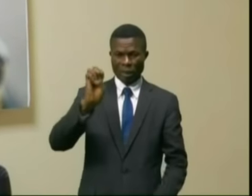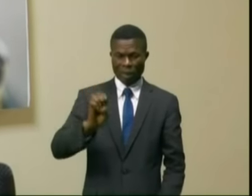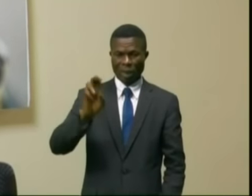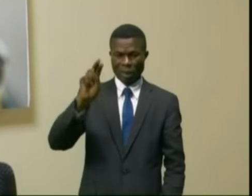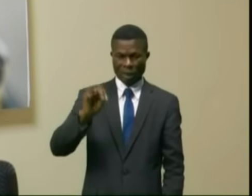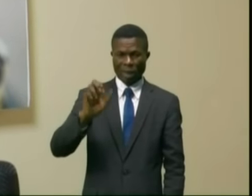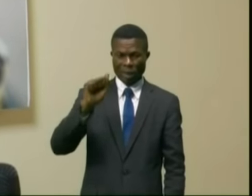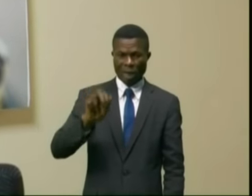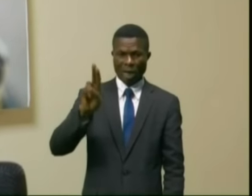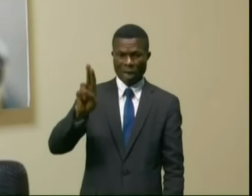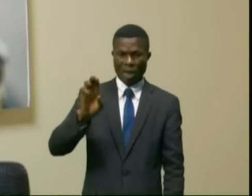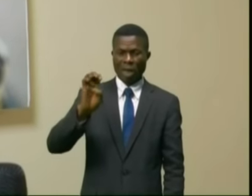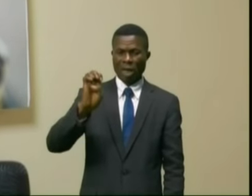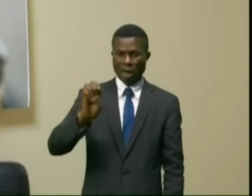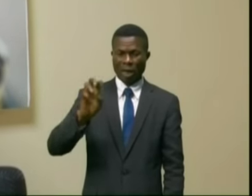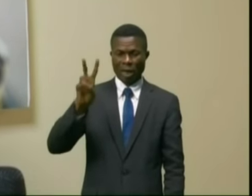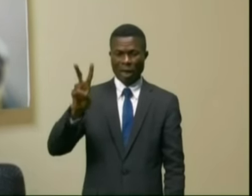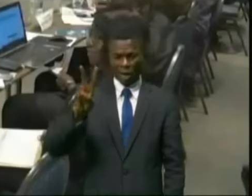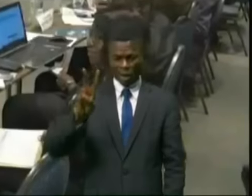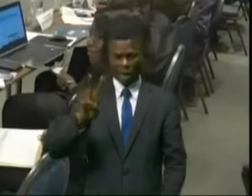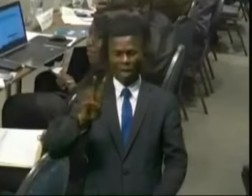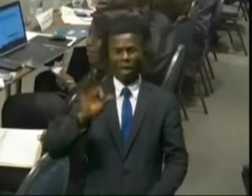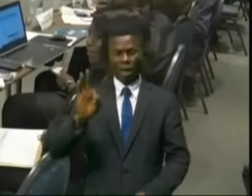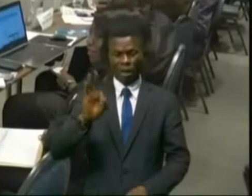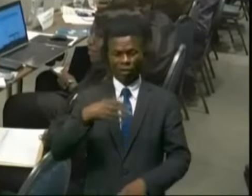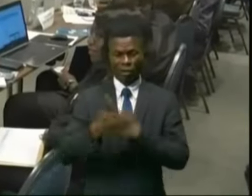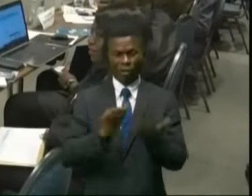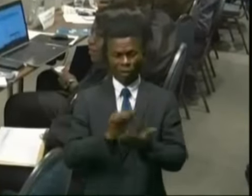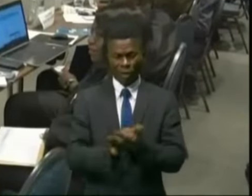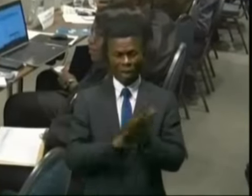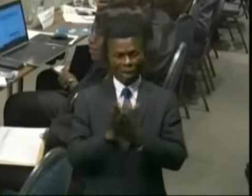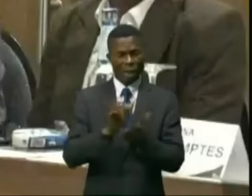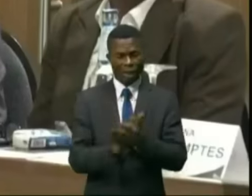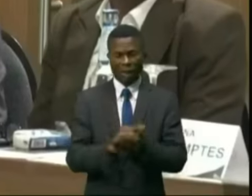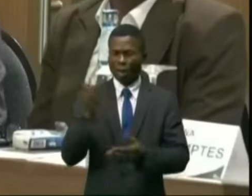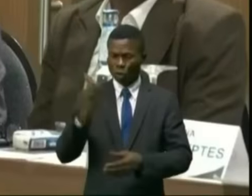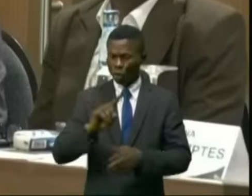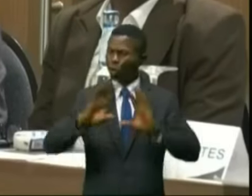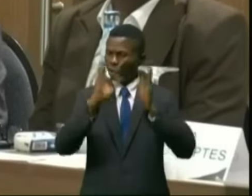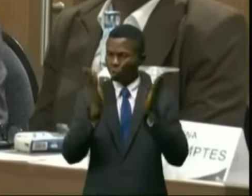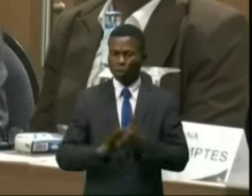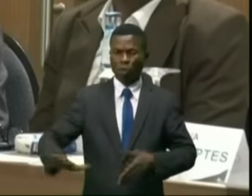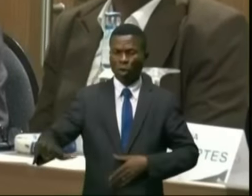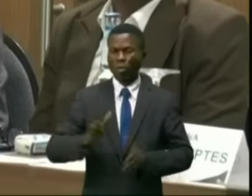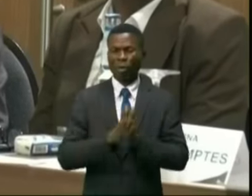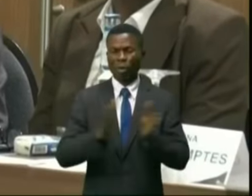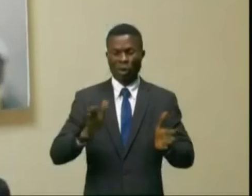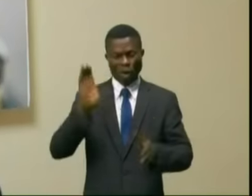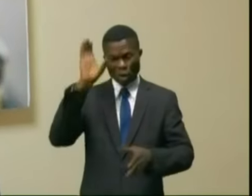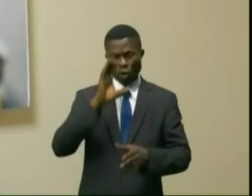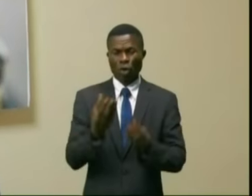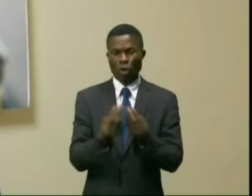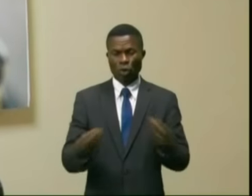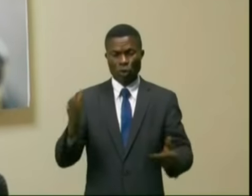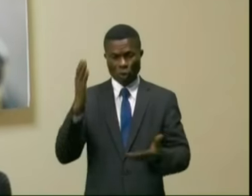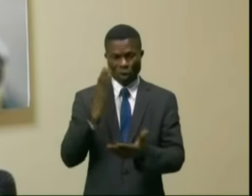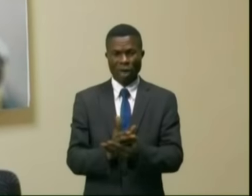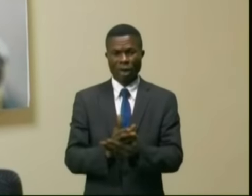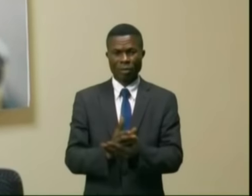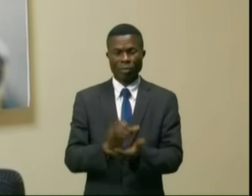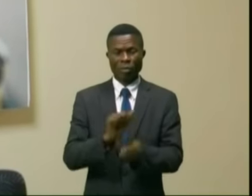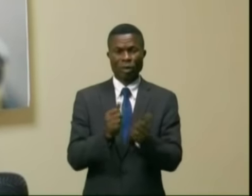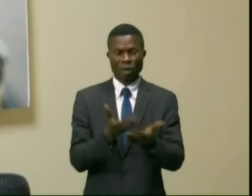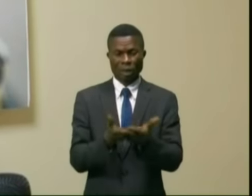la liste église du café, c'est la République. Donc il faut nécessairement une coordination pour mener à bien cette lutte et sortir de cette liste église qui